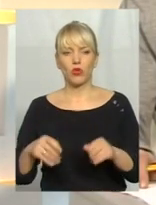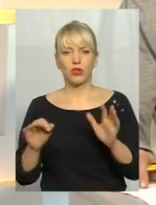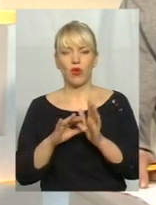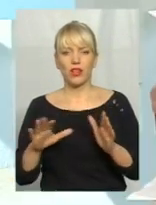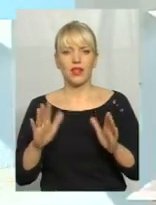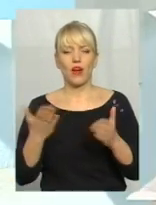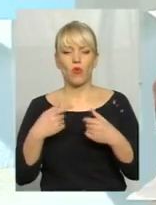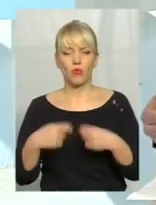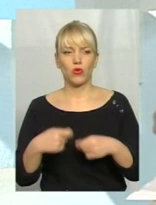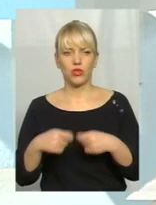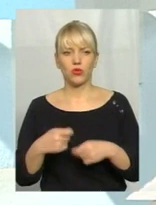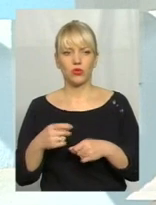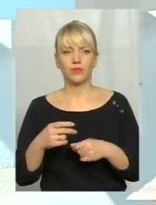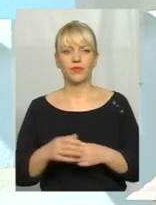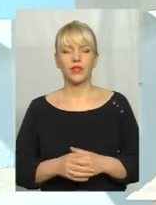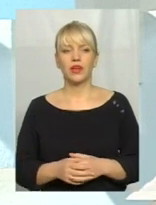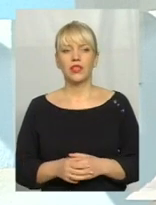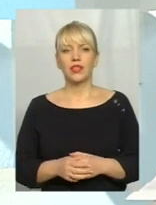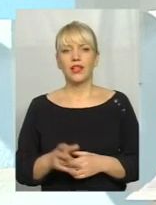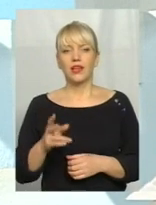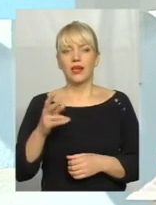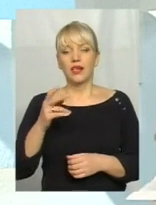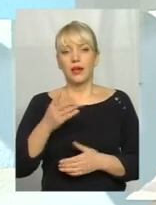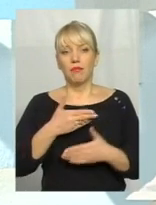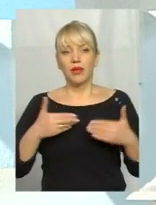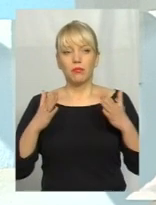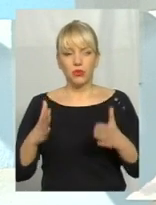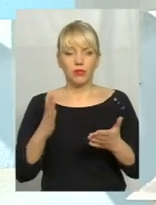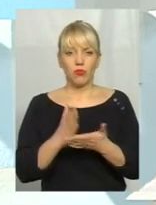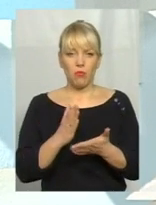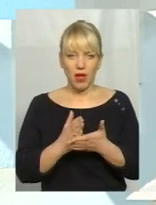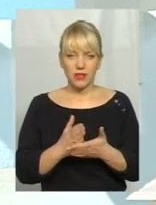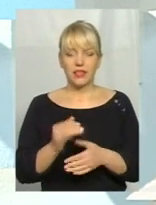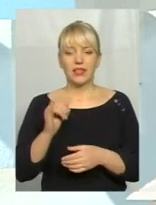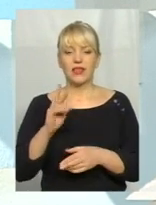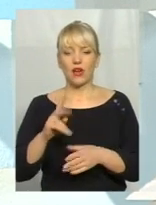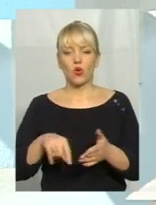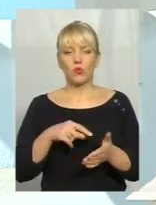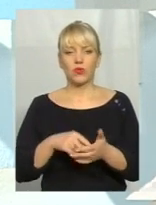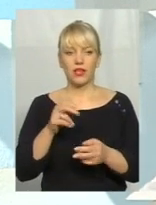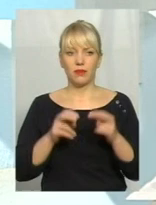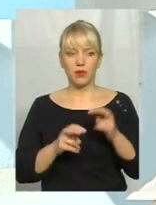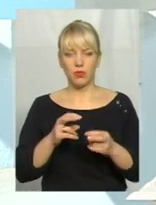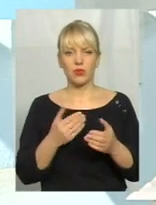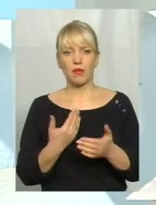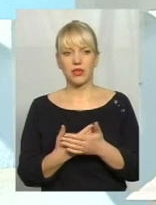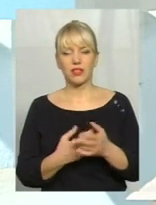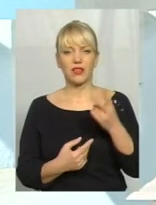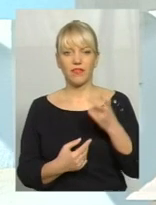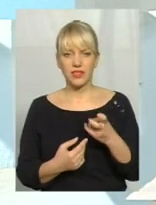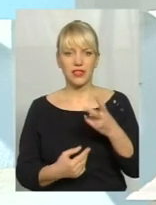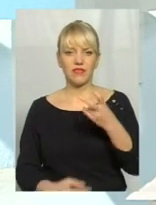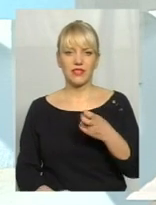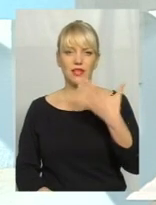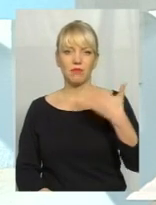яку продає інвестор на ДПНР-ринок. Тобто ми будемо мати як комунальне підприємство близько 200-250